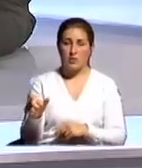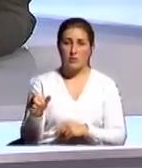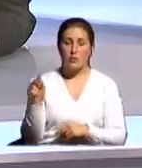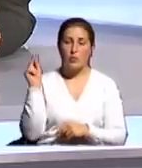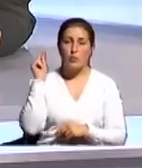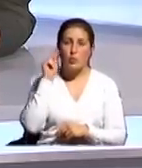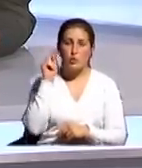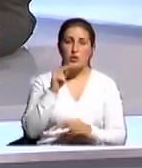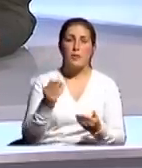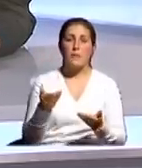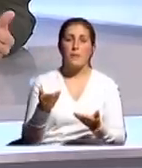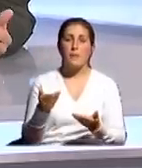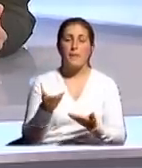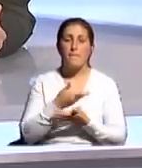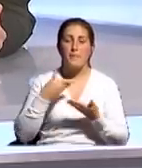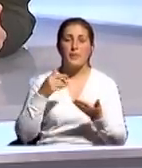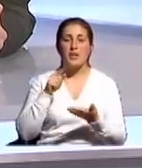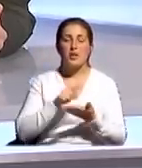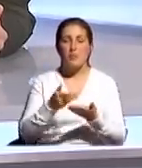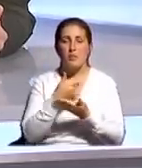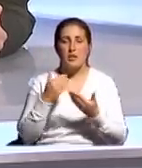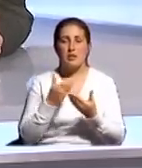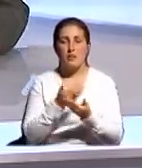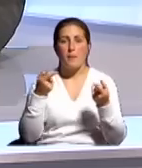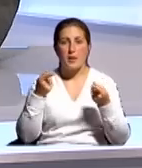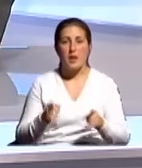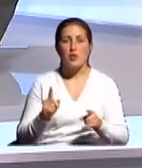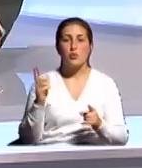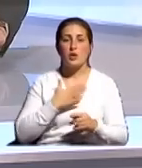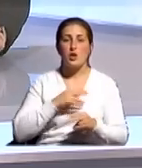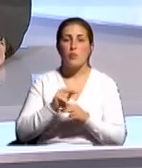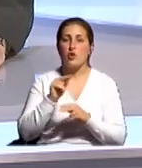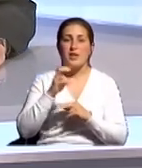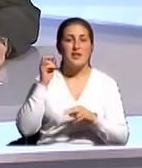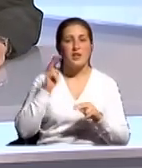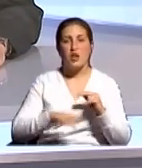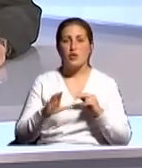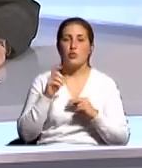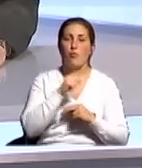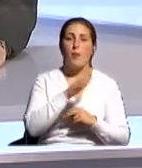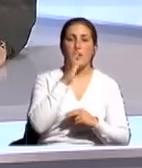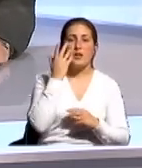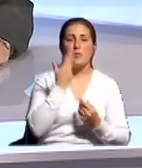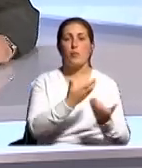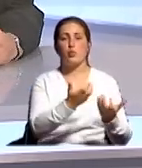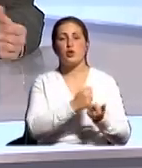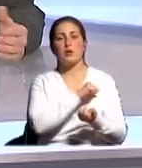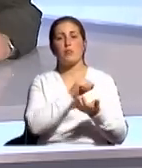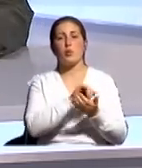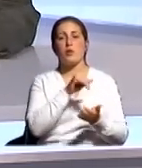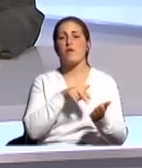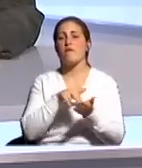То есть мы должны, мы с вами реально понимаем, что наше обучение не заканчивается с того момента, как мы получили диплом и вышли за